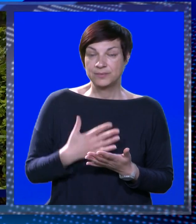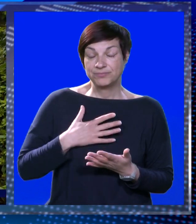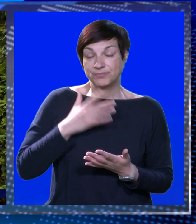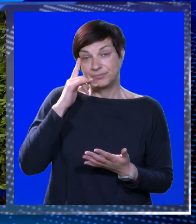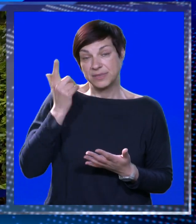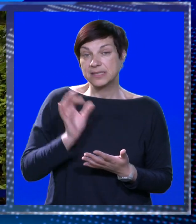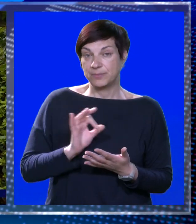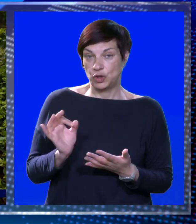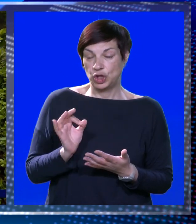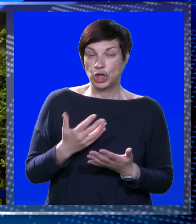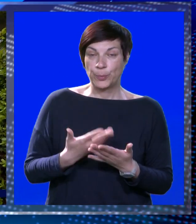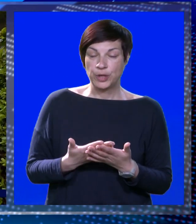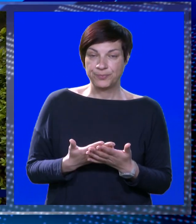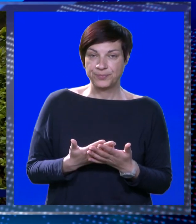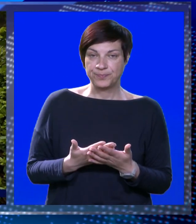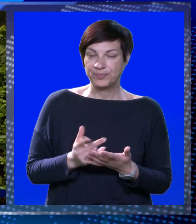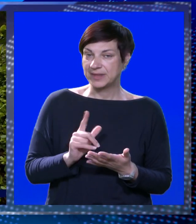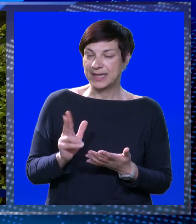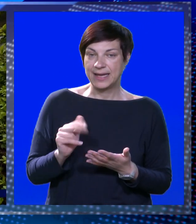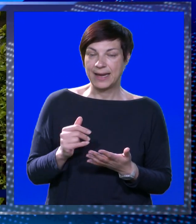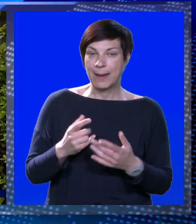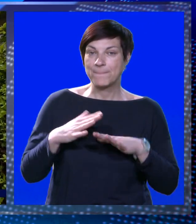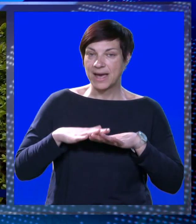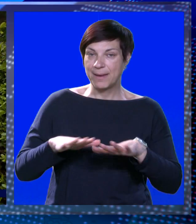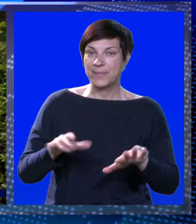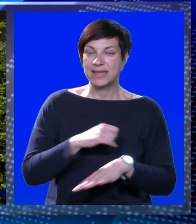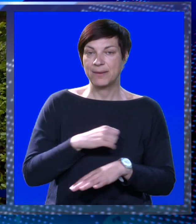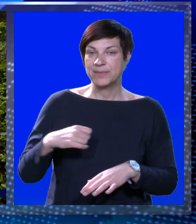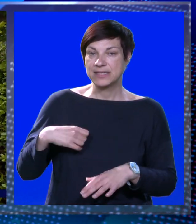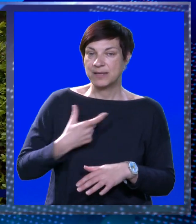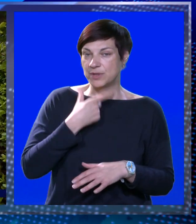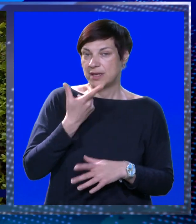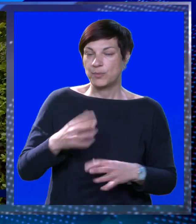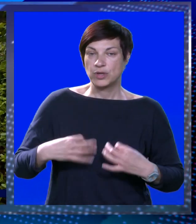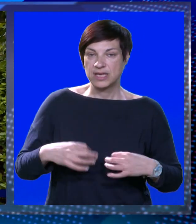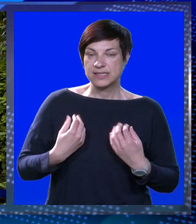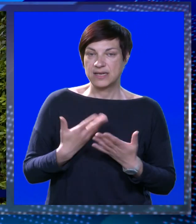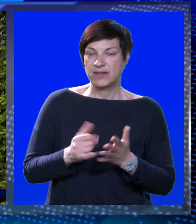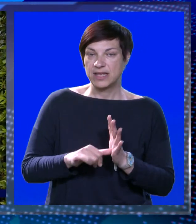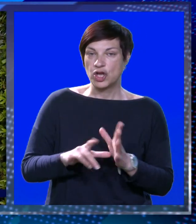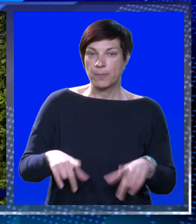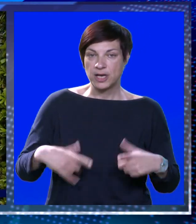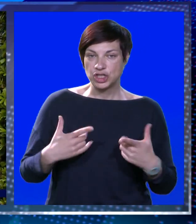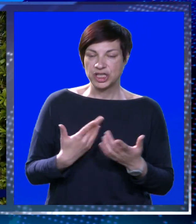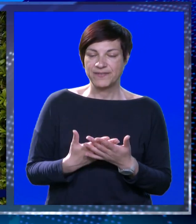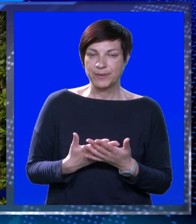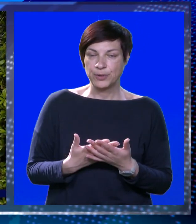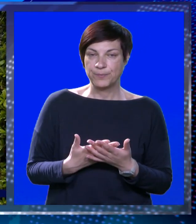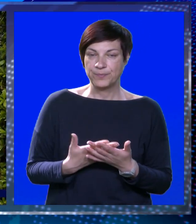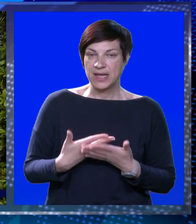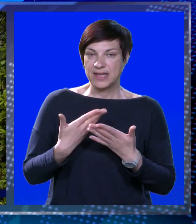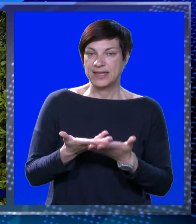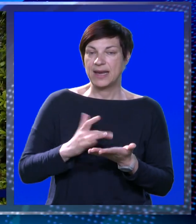Mislim, to je jako dobar potes da nemam više epidemije, samo da nam Bog da zdravlje i da normalno živimo.